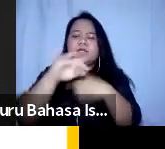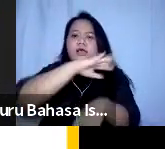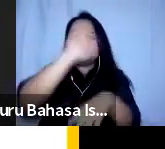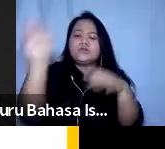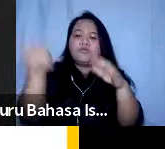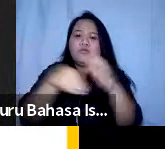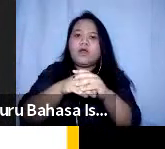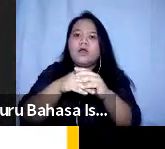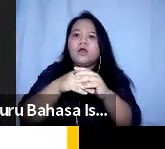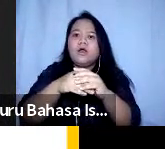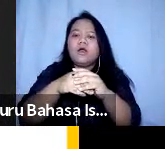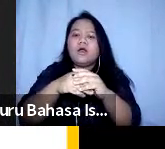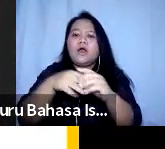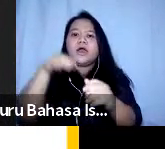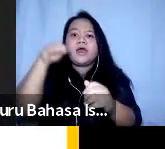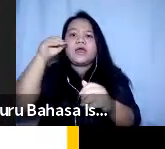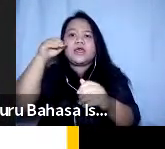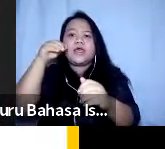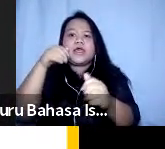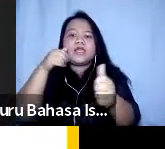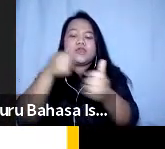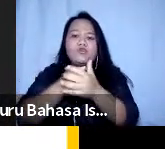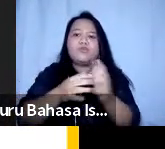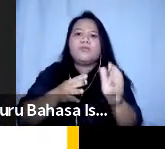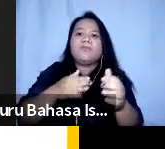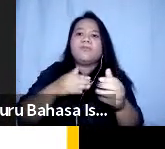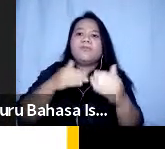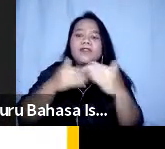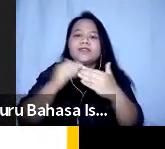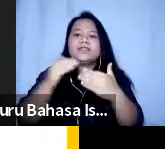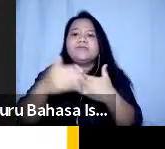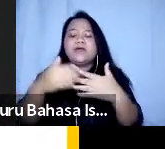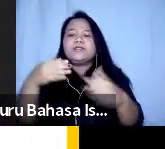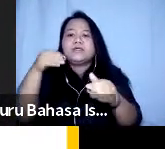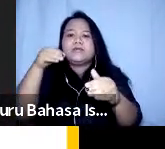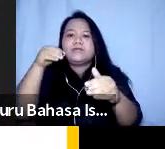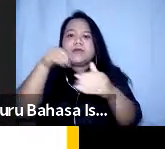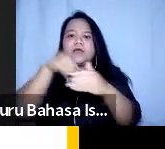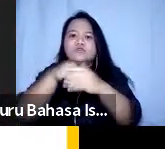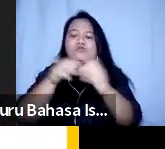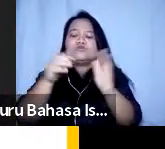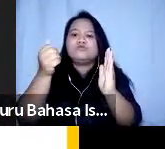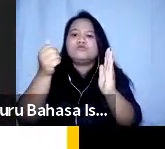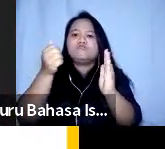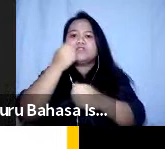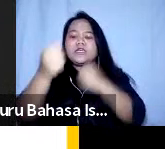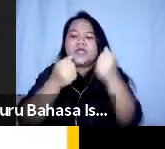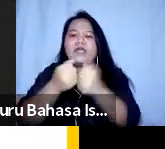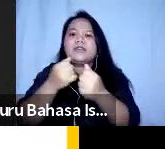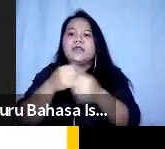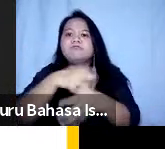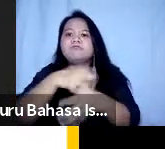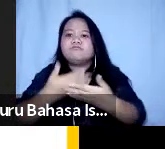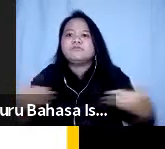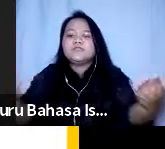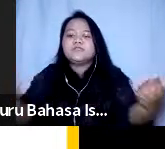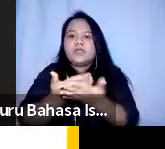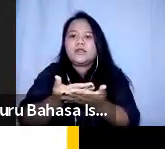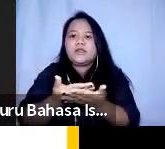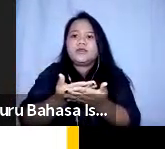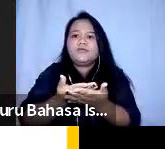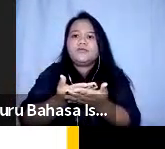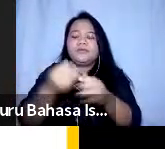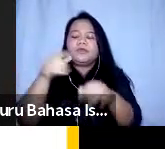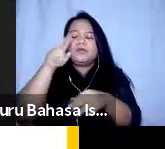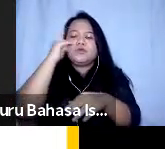ikut terlibat atau berpartisipasi dalam satu kegiatan yang ada di lingkungan sekitarnya untuk lebih